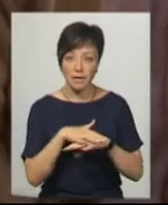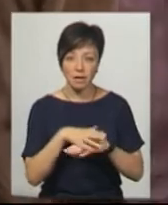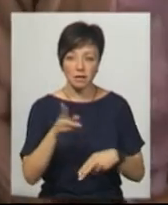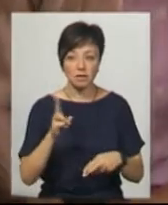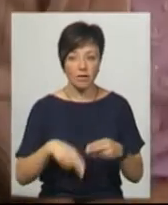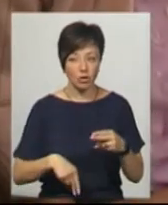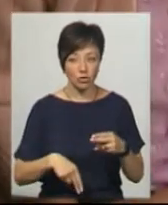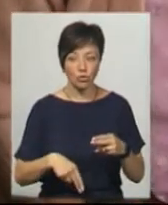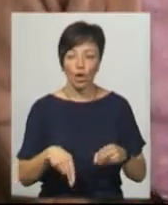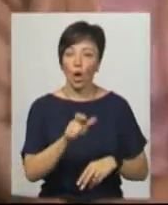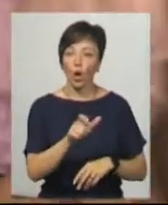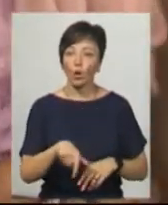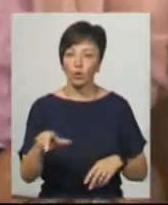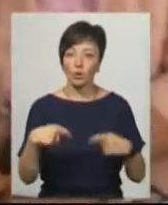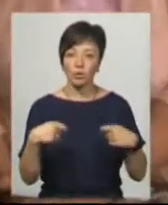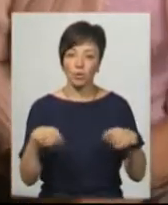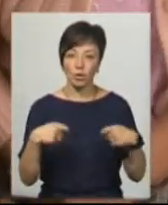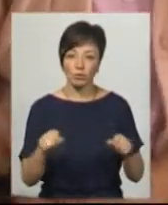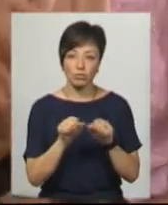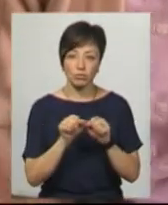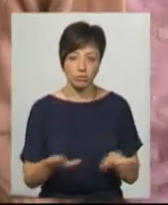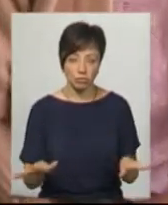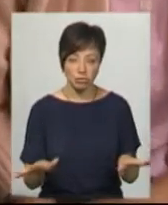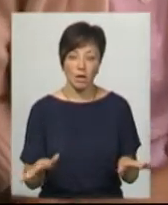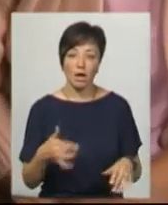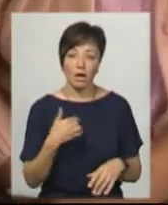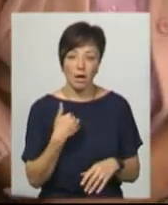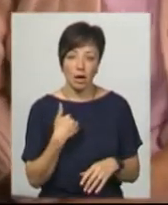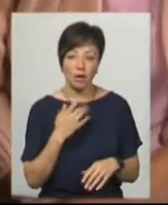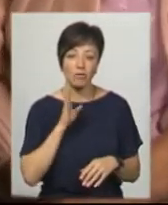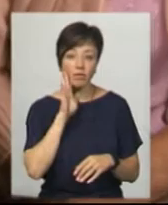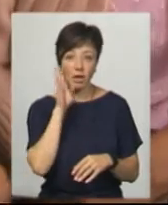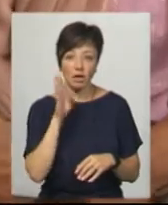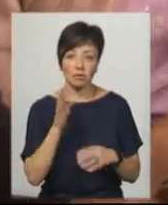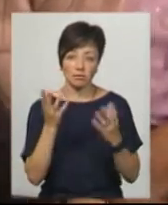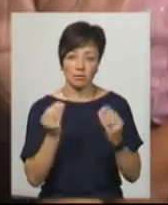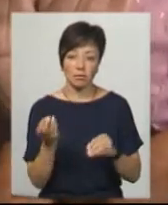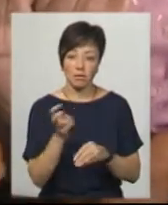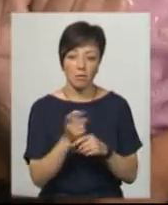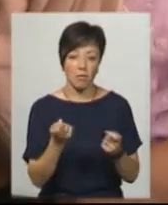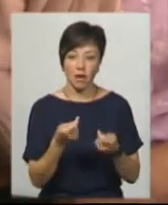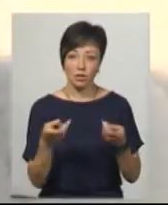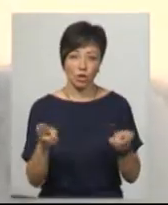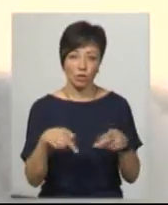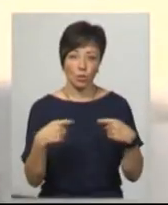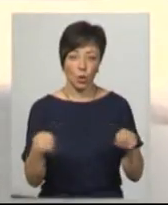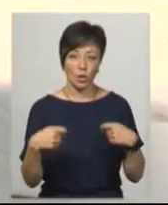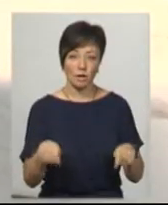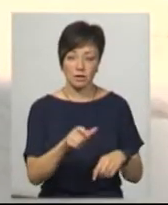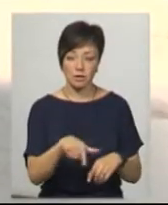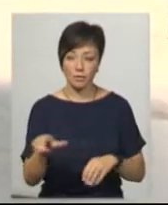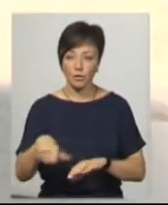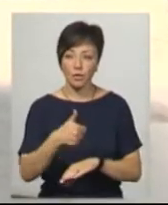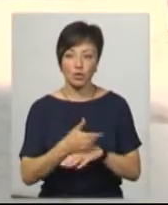завершується. Люди, котрі продають, розійдуться. Я якось у день була, та вже мало залишилось продавців. Головний